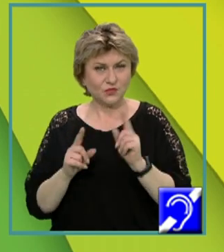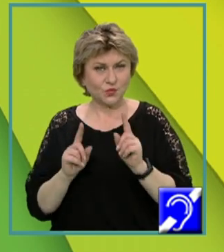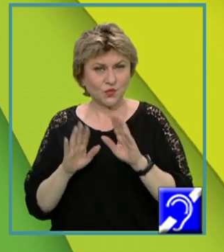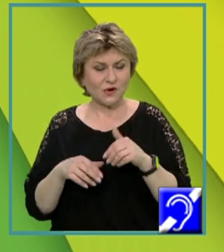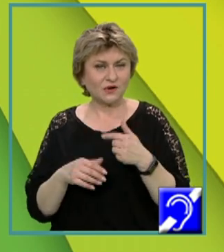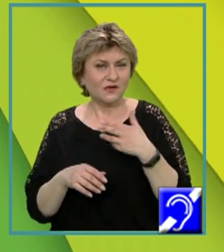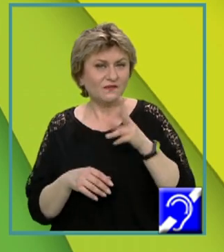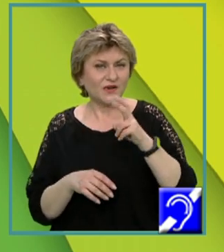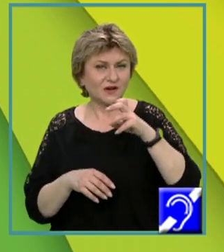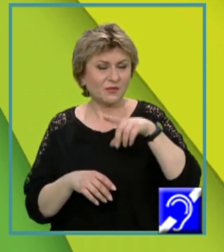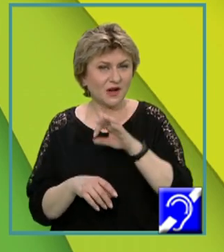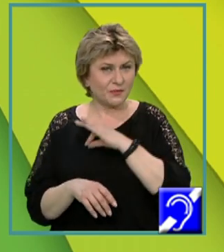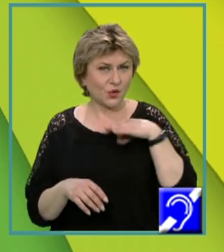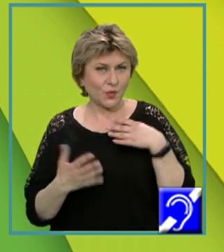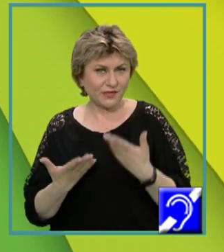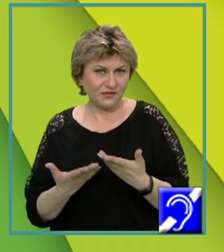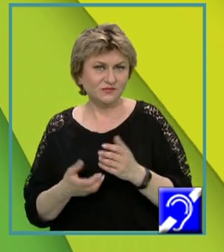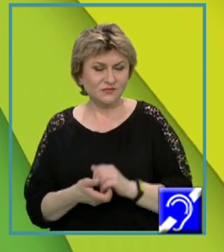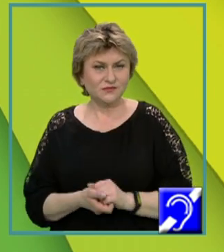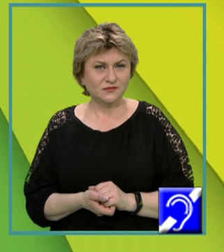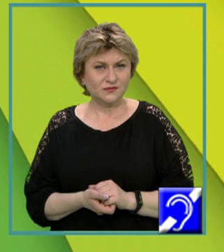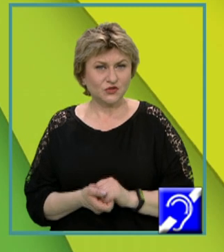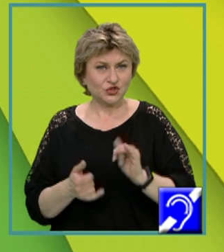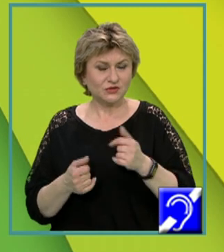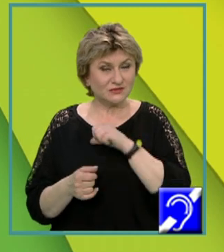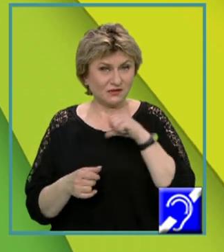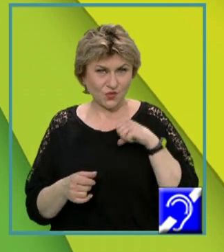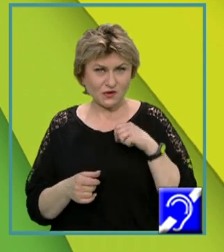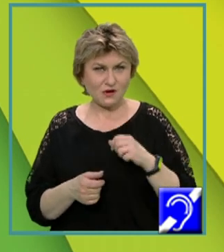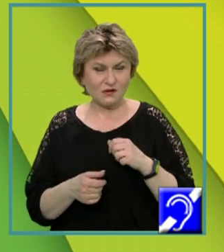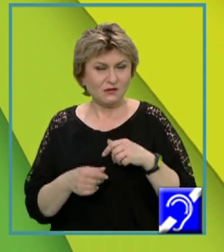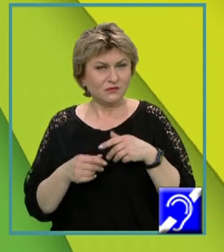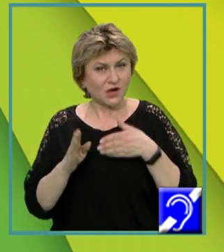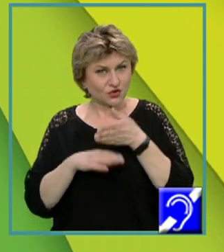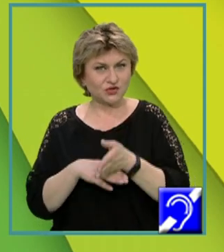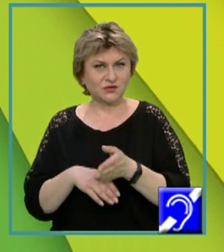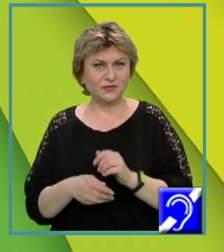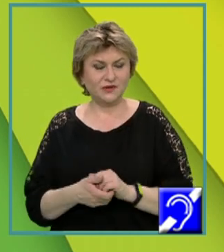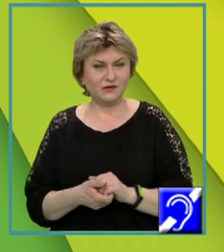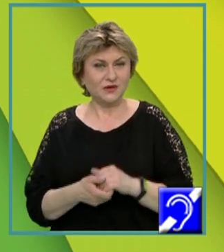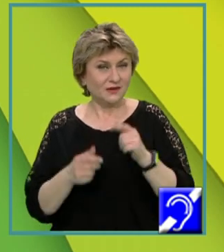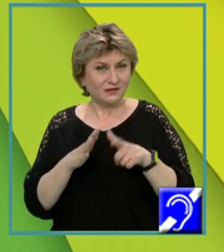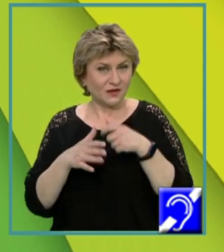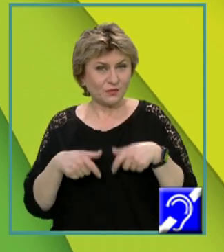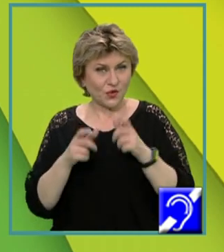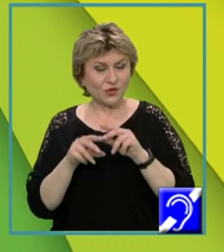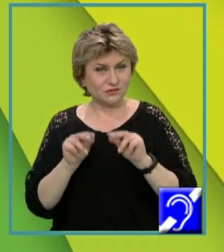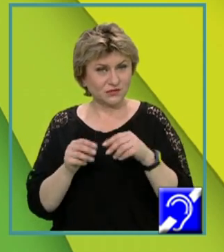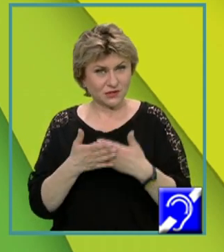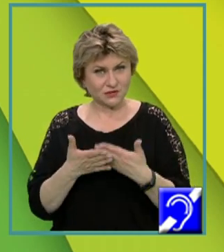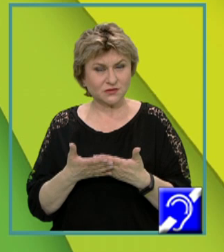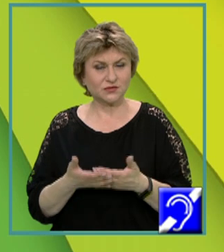are variabile proprii, variabile locale. Singurele accesibile din blocul de instrucțiune